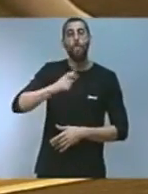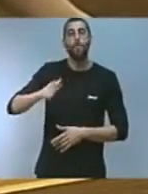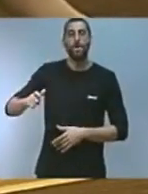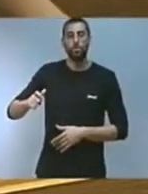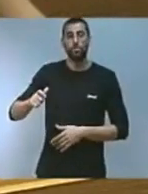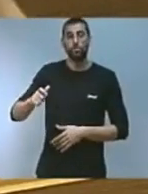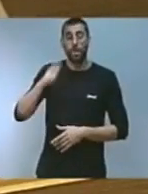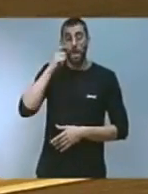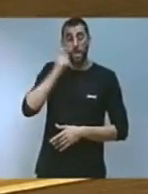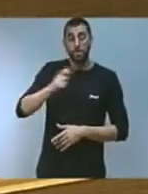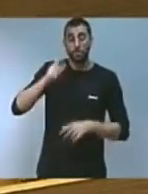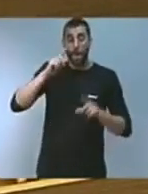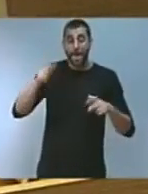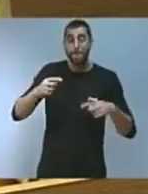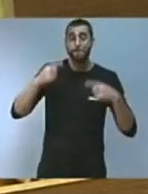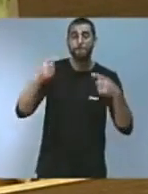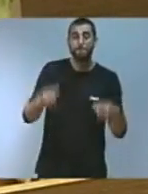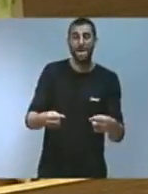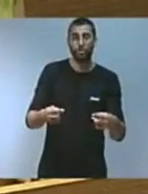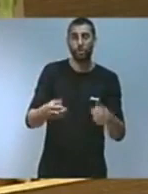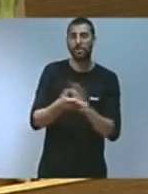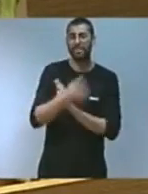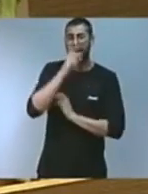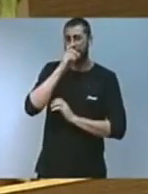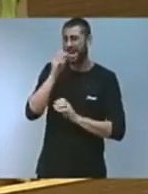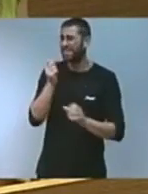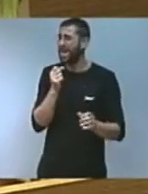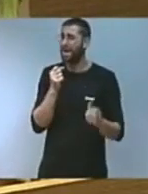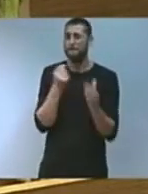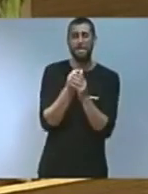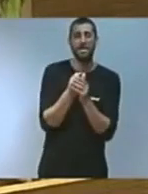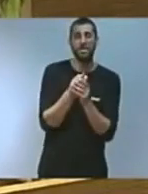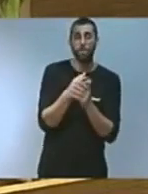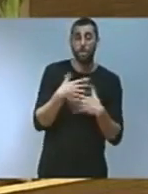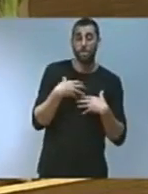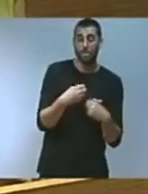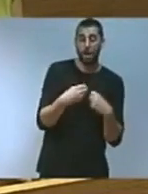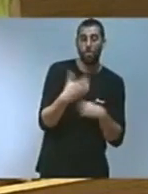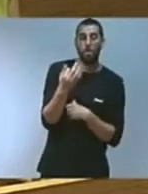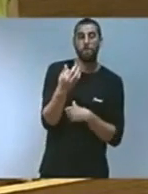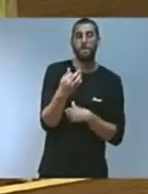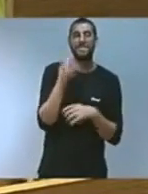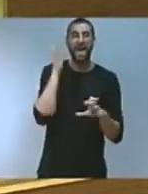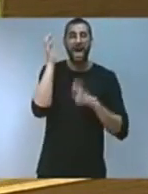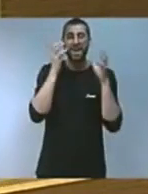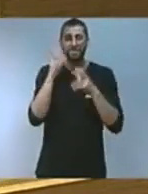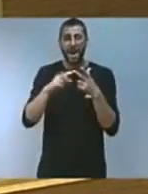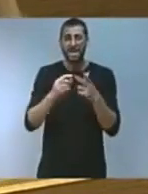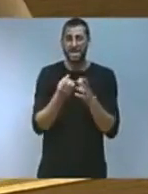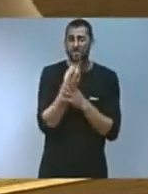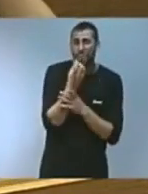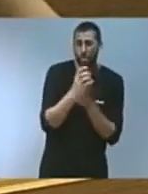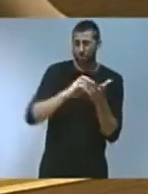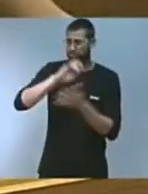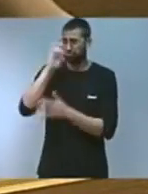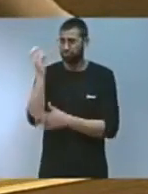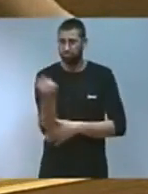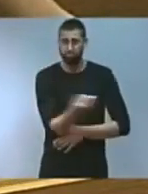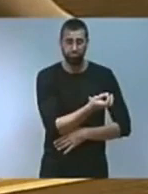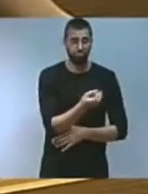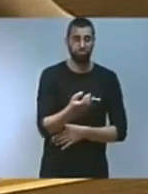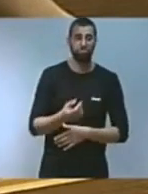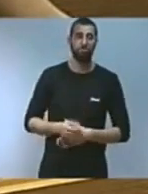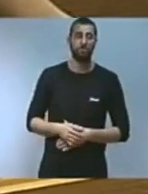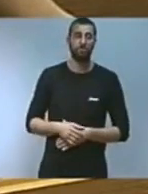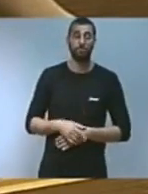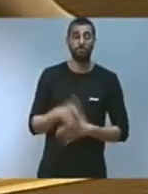persones és la principal amenaça per a la salut i per a totes les formes de vida del planeta. I és des de la nostra responsabilitat